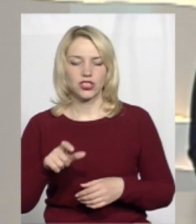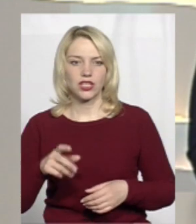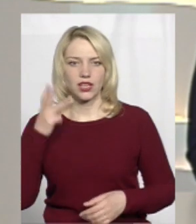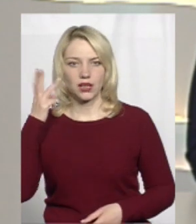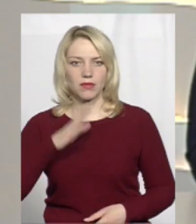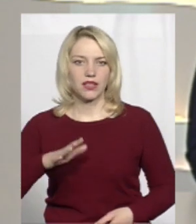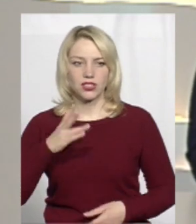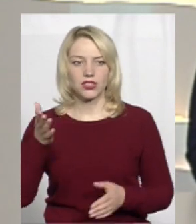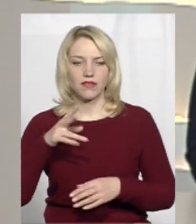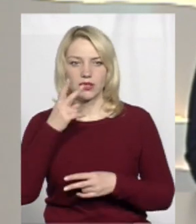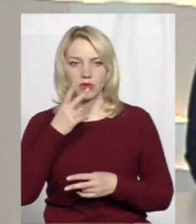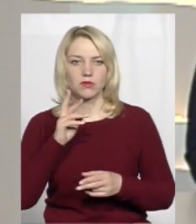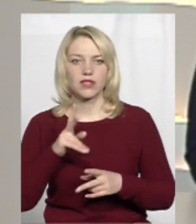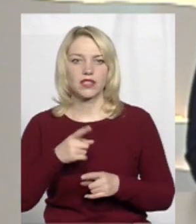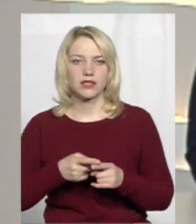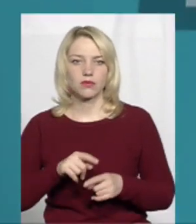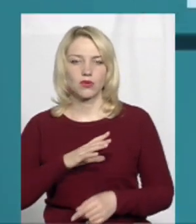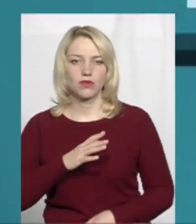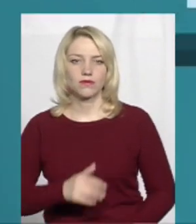Давайте подивимося, як це було.